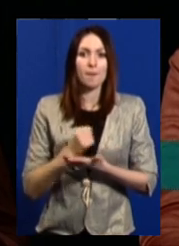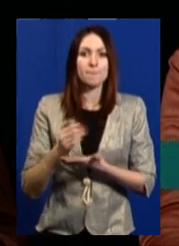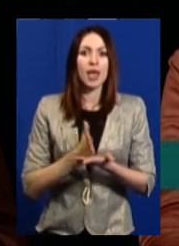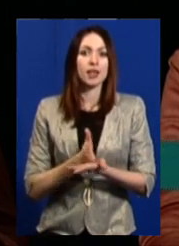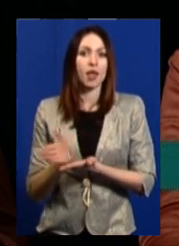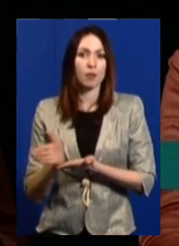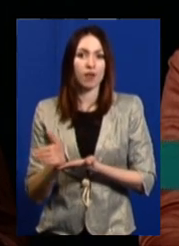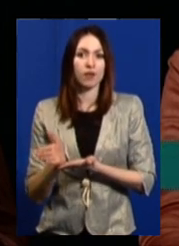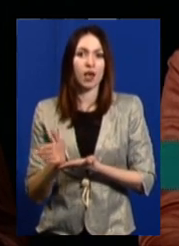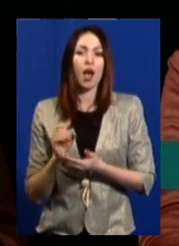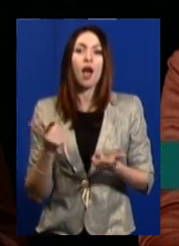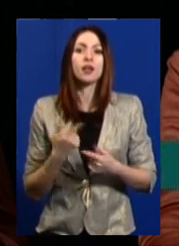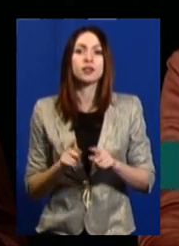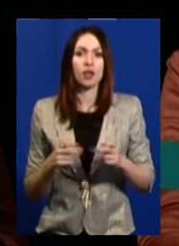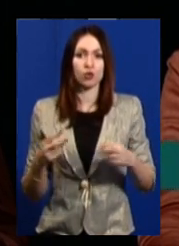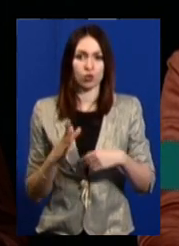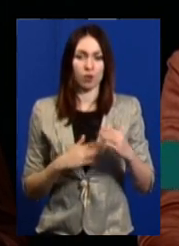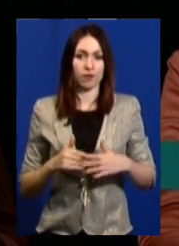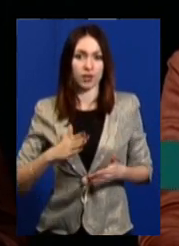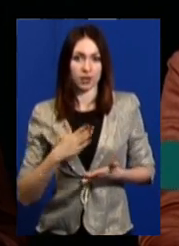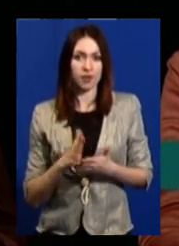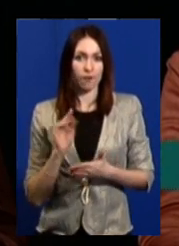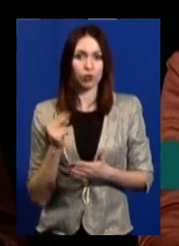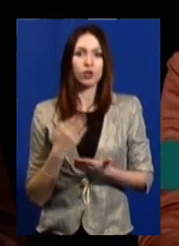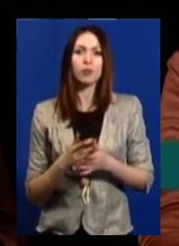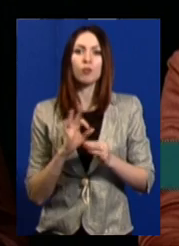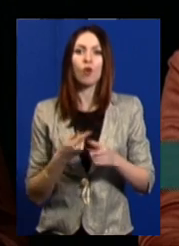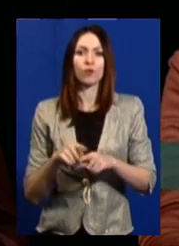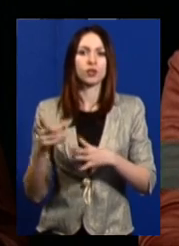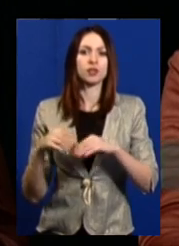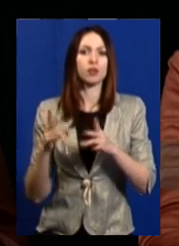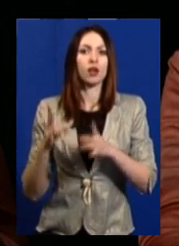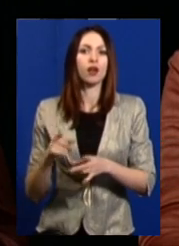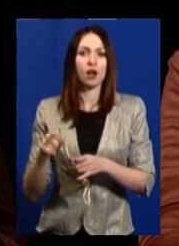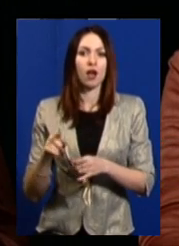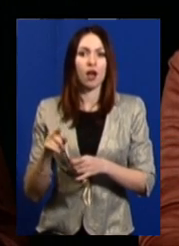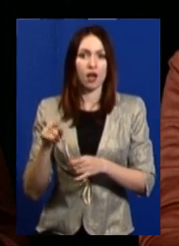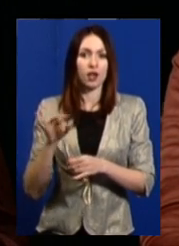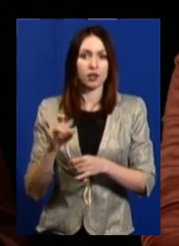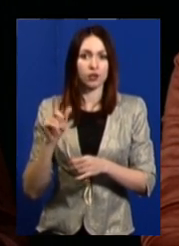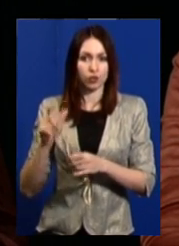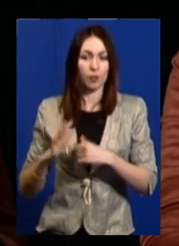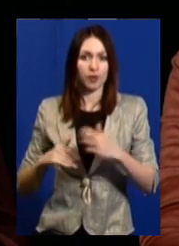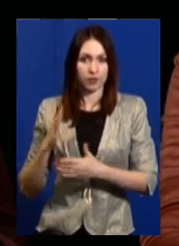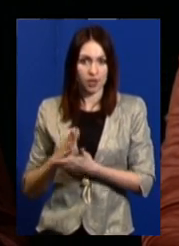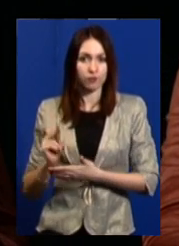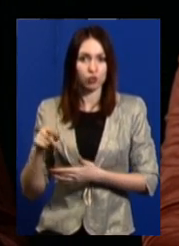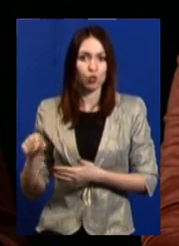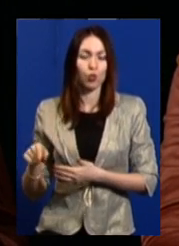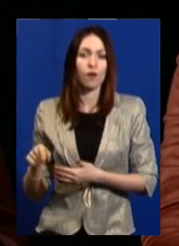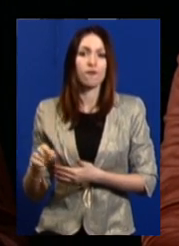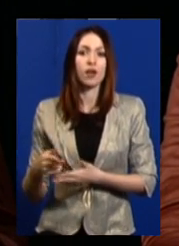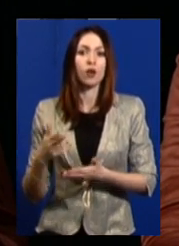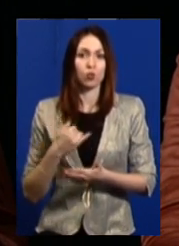Але де цей фахівець є? Він в Чугуєві знаходиться? якщо конкретно про цю родину. Тобто ця людина прийде з Чугуєва, так? Існують у нас